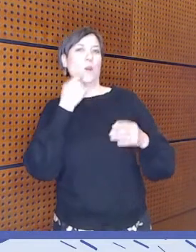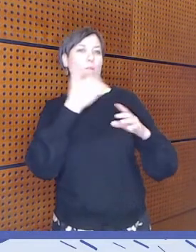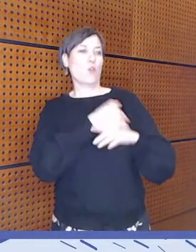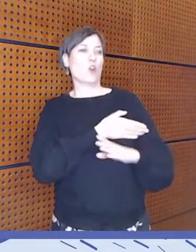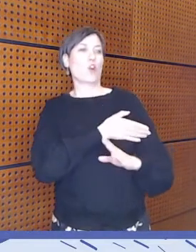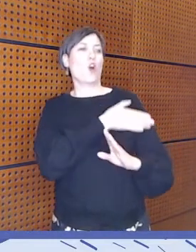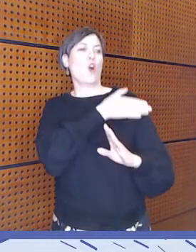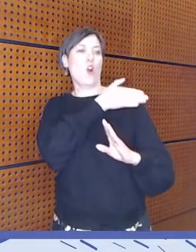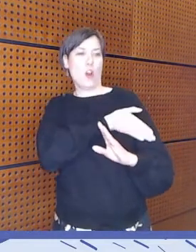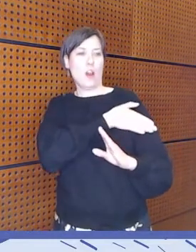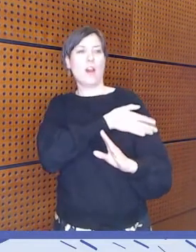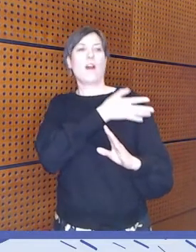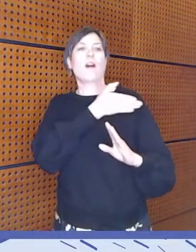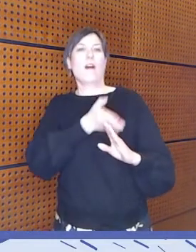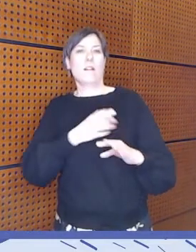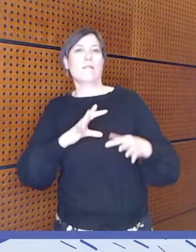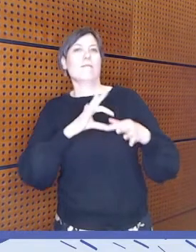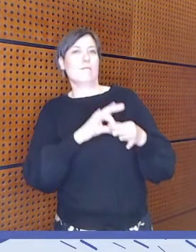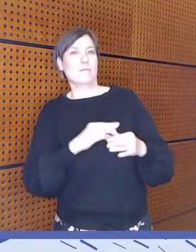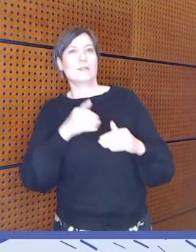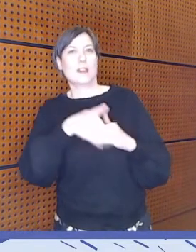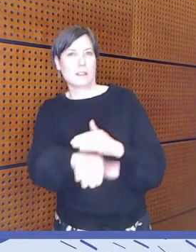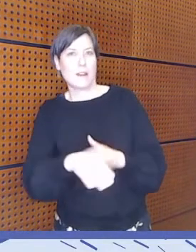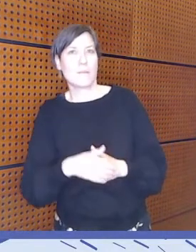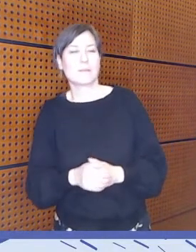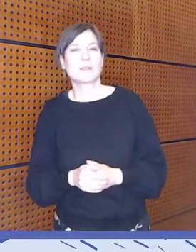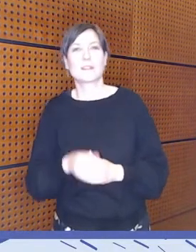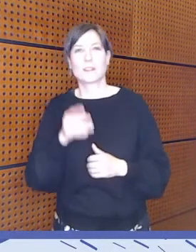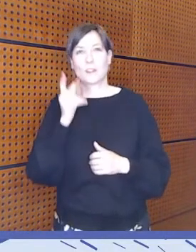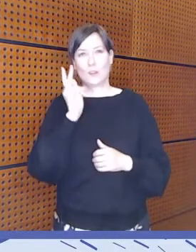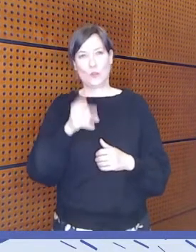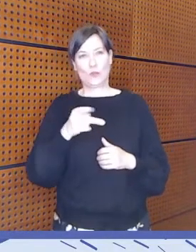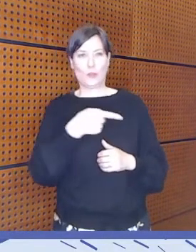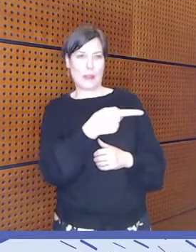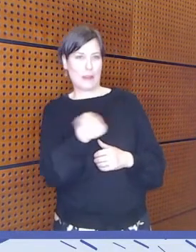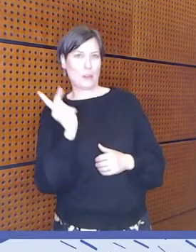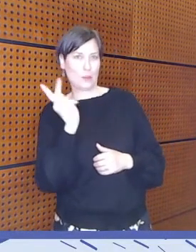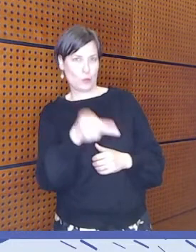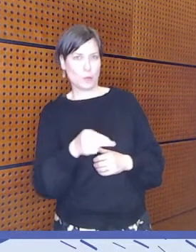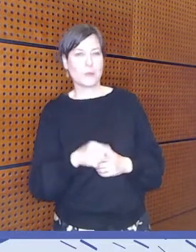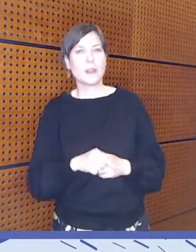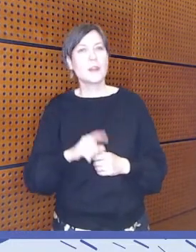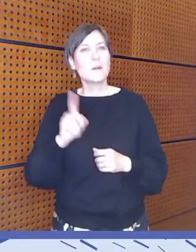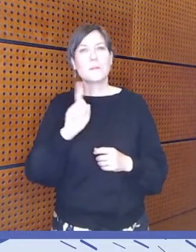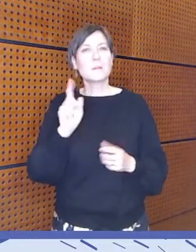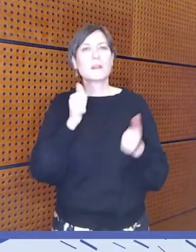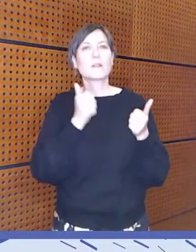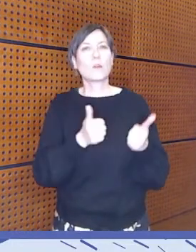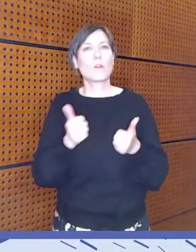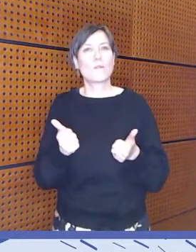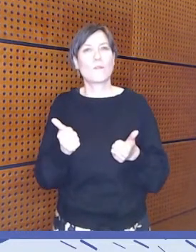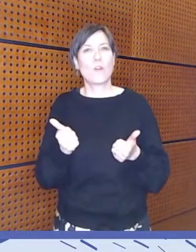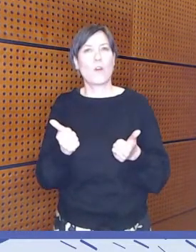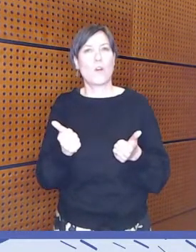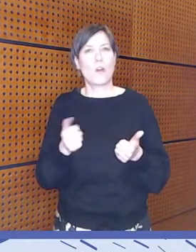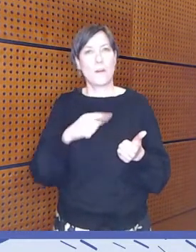kysymään teiltä. Mitä te toivoisitte meidän